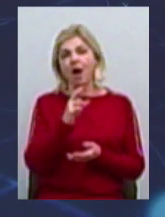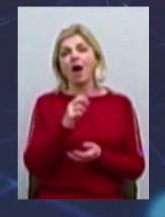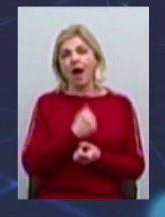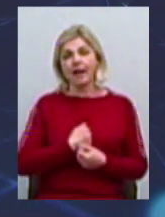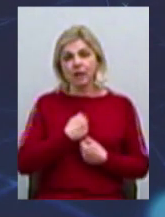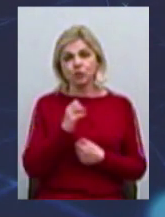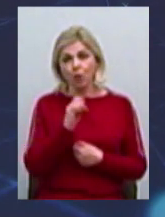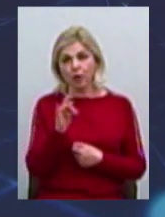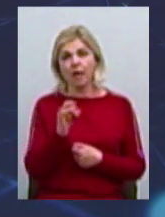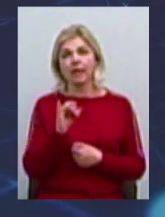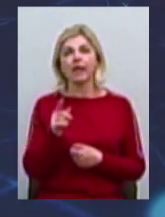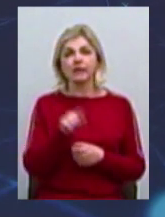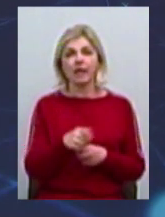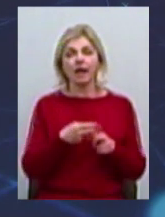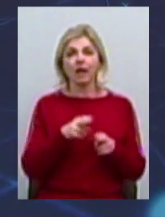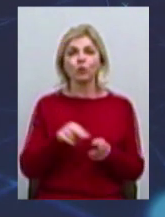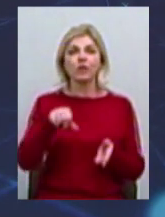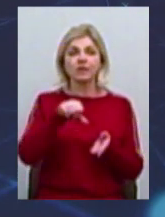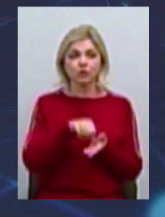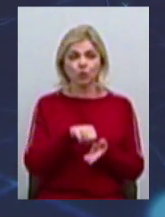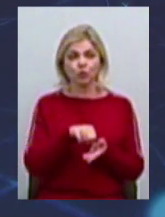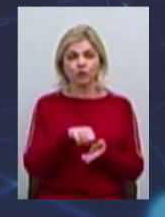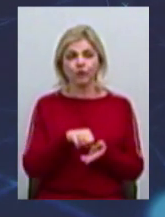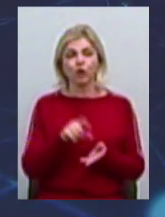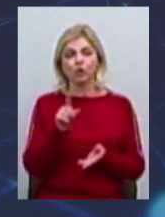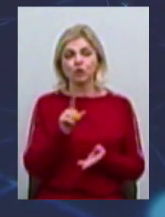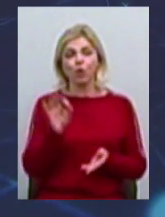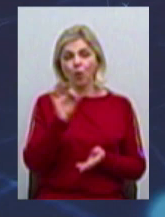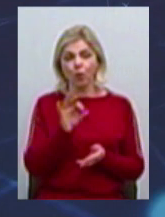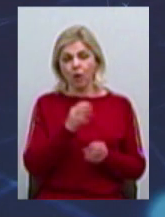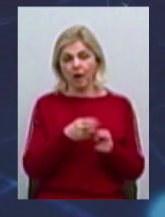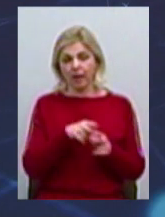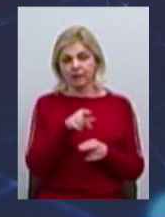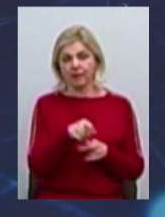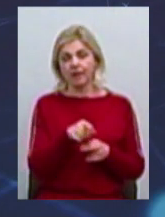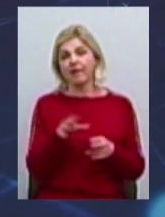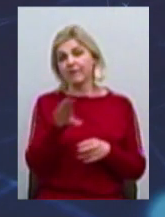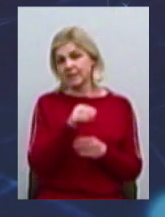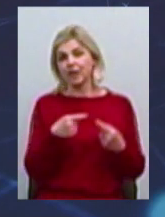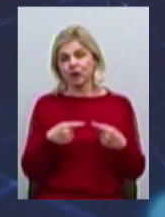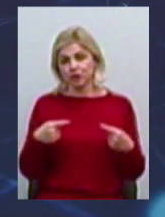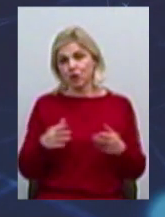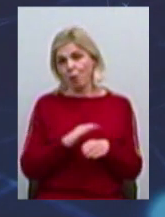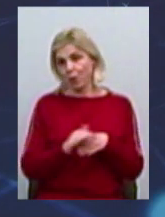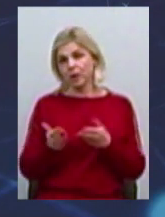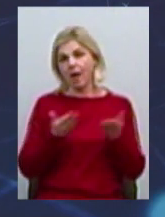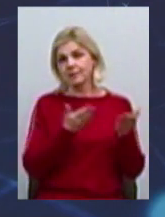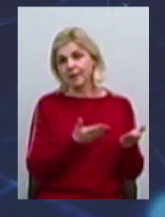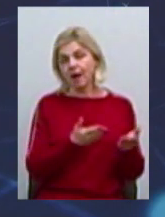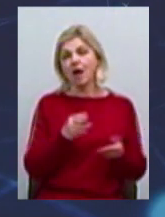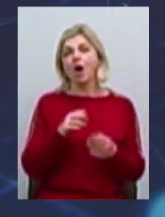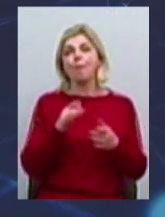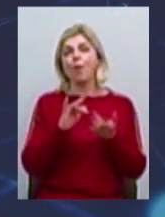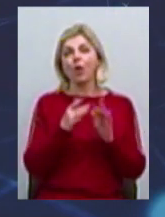стартапи, до яких застосовано санкції, ну, щодо санкцій, які внесені до бази санкцій. Всі інші, будь ласка, портал